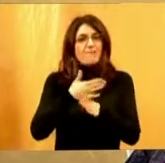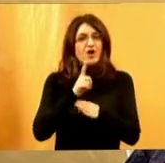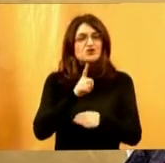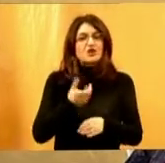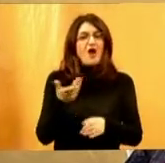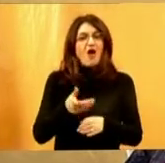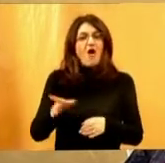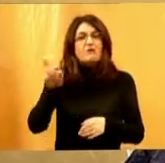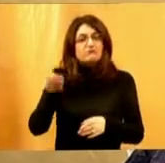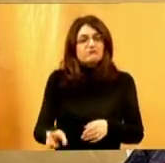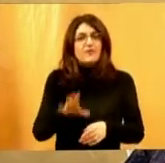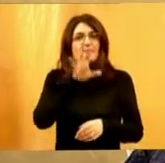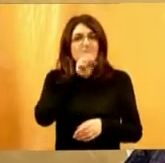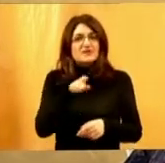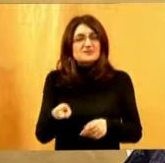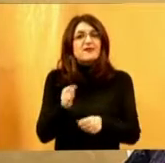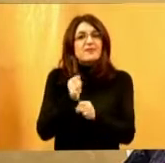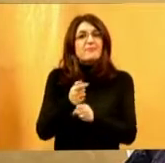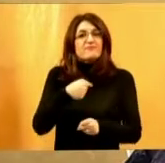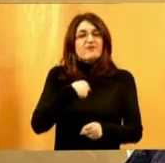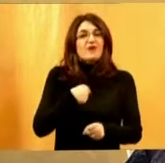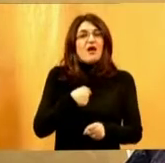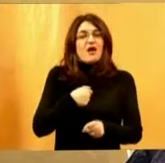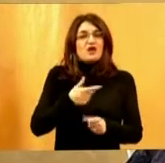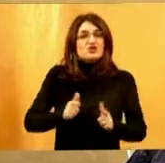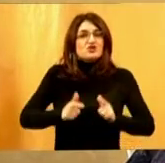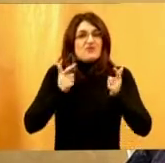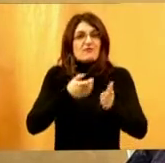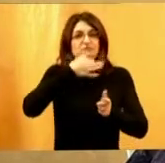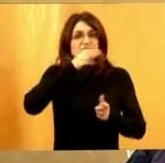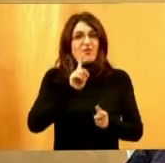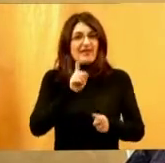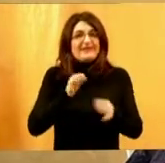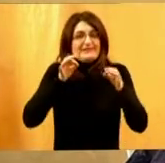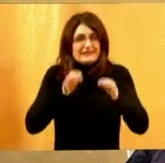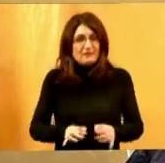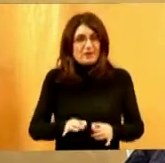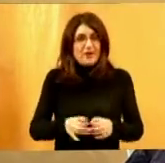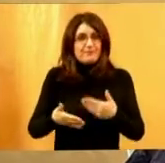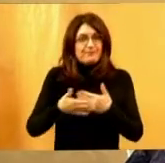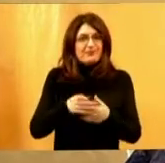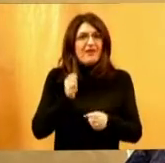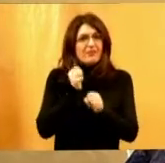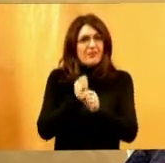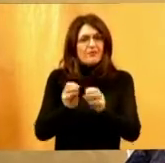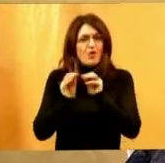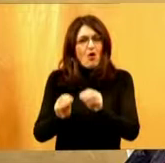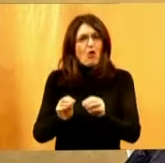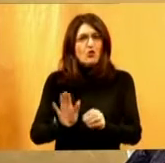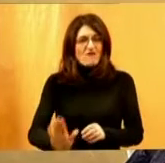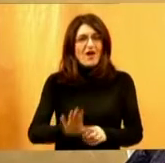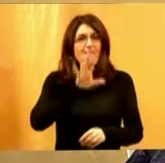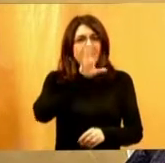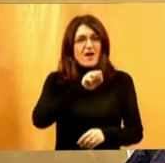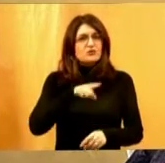vas u stvari čini sigurnijom i bolje živite. Ulog uodgojiti takvog jednog psa je